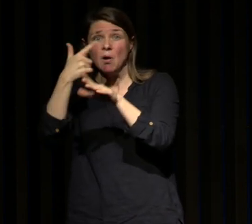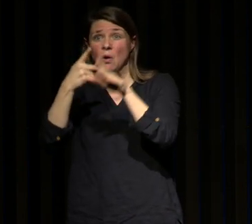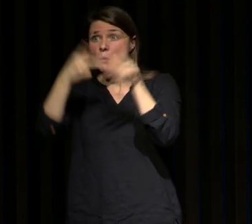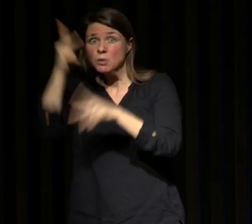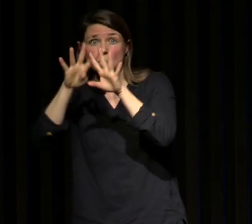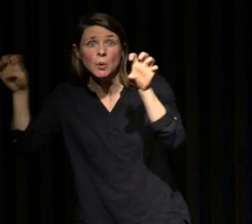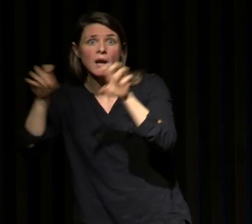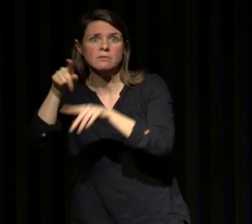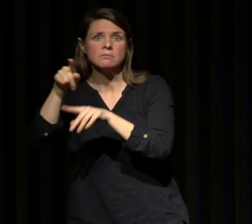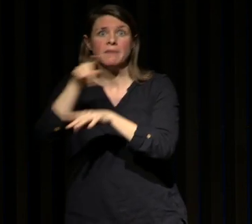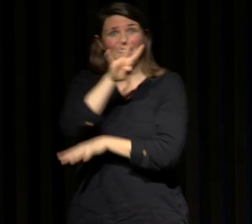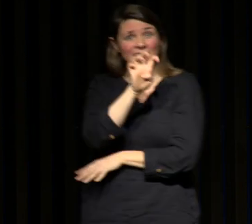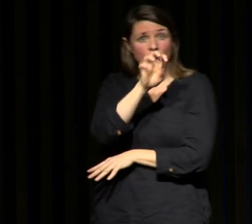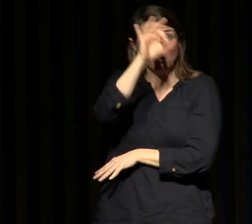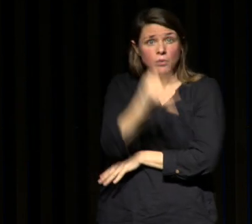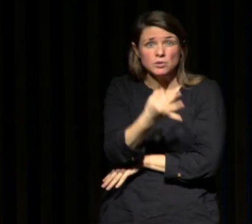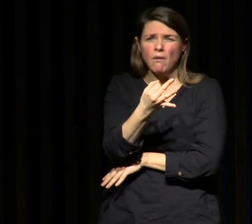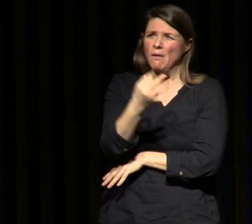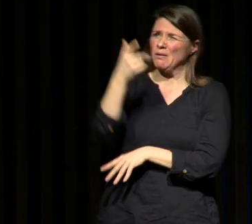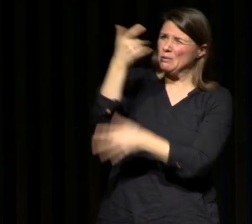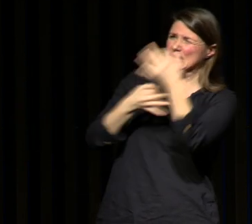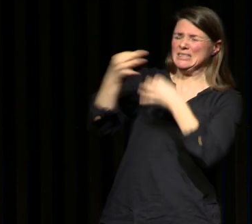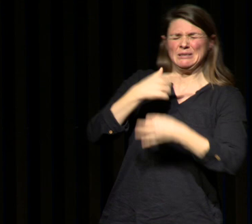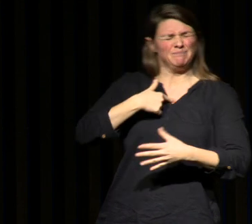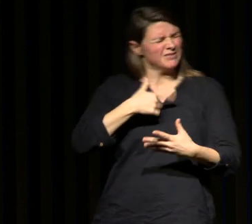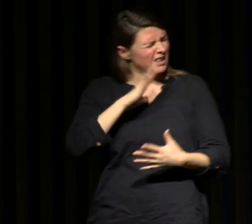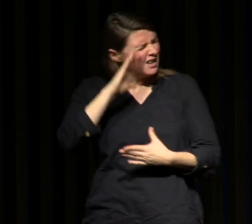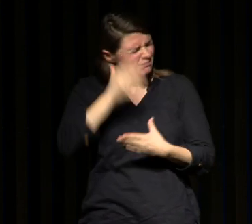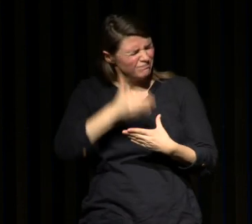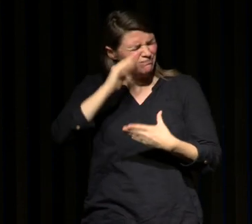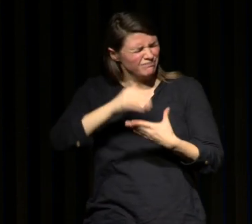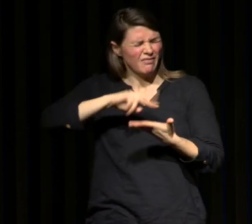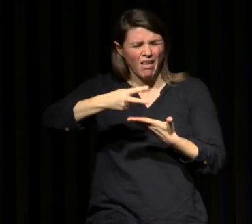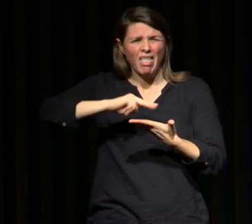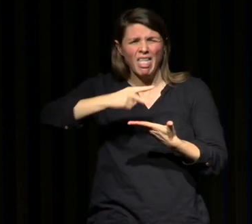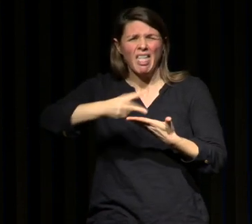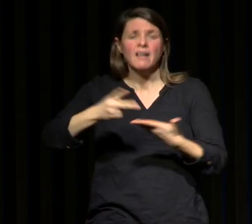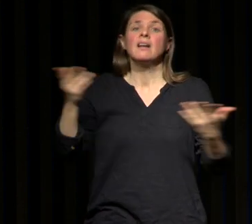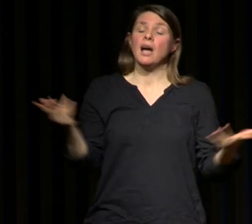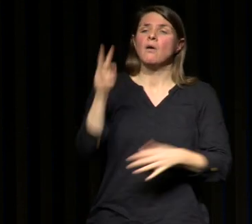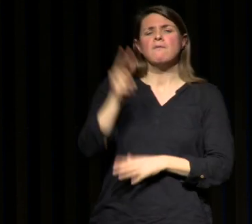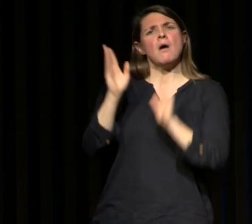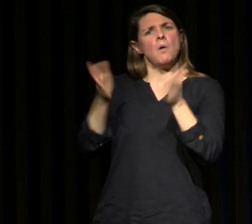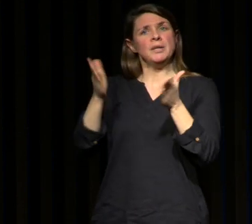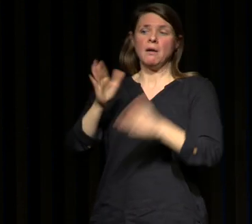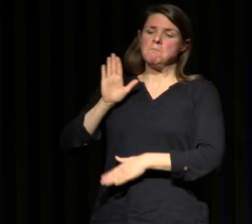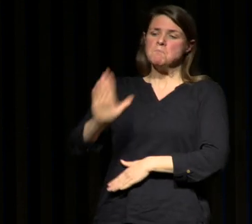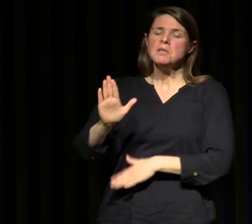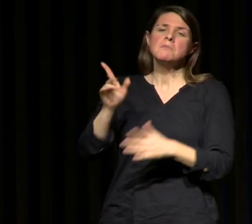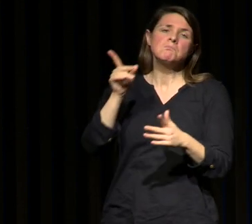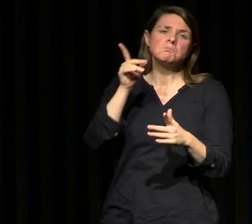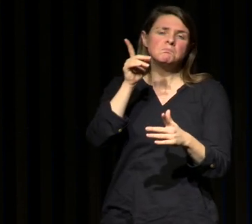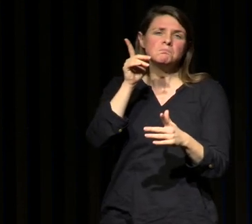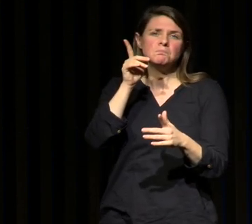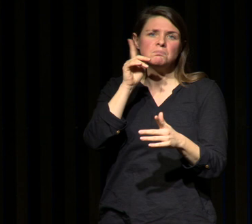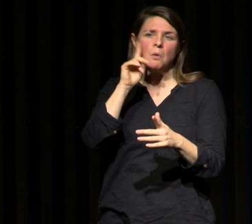le week-end avec 40% de personnes qui se plaignent d'insomnie donc il y a vraiment alors l'hôpital c'est assez caricatural parce qu'en plus on